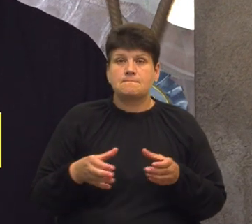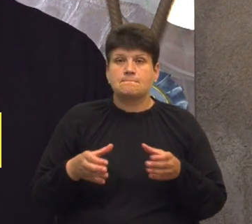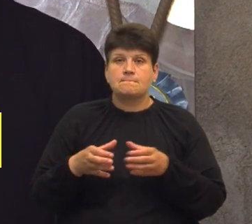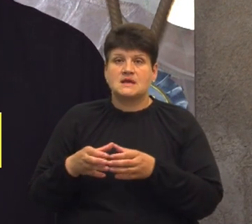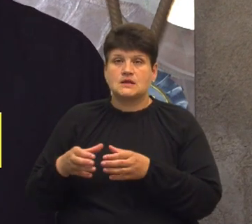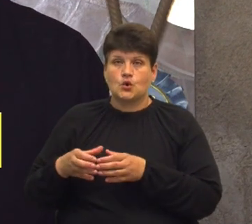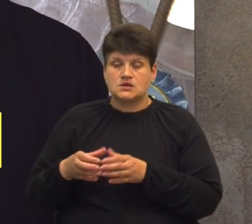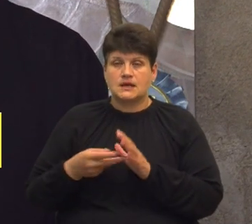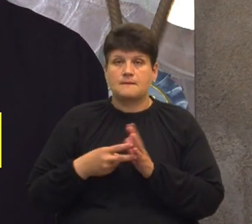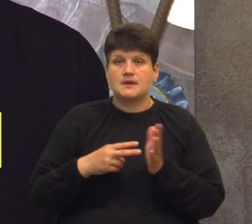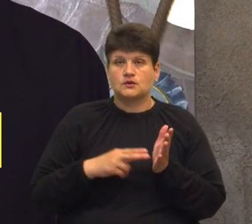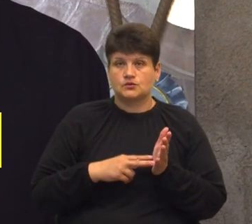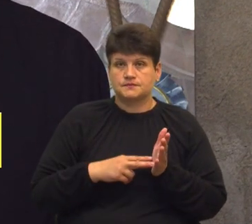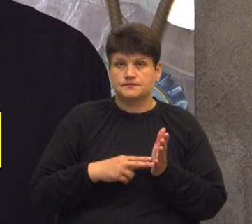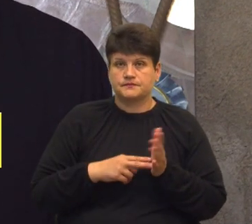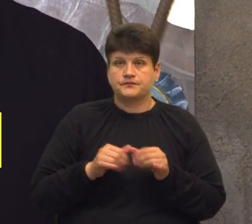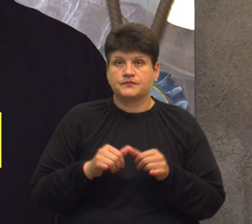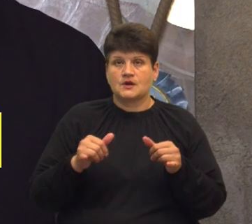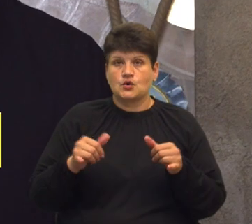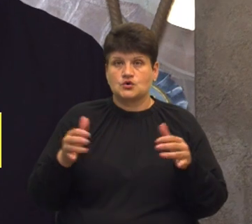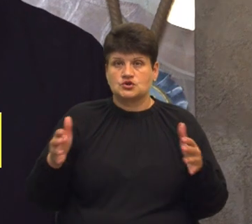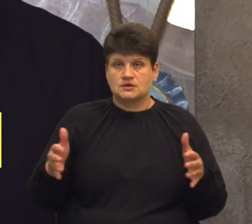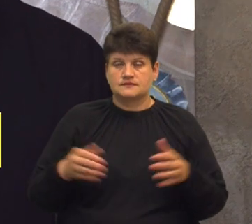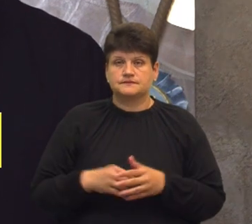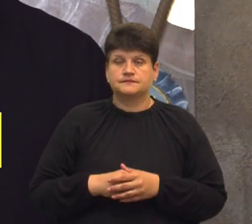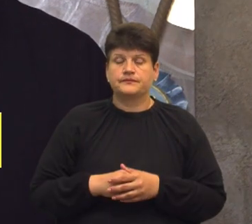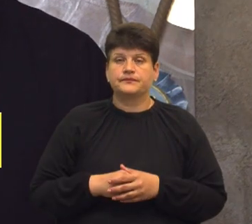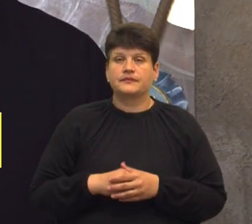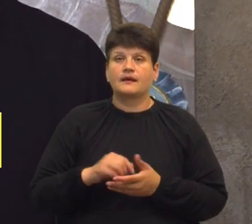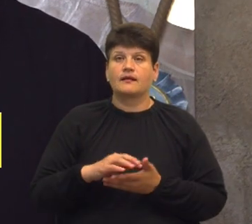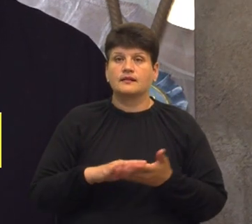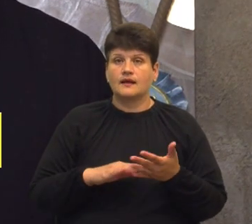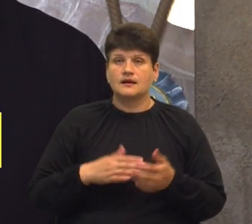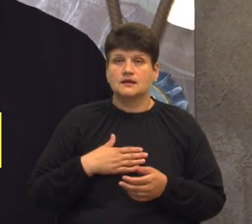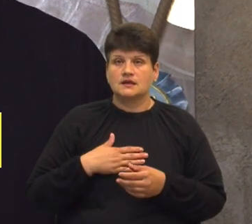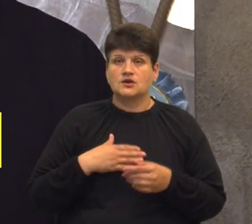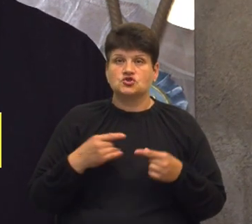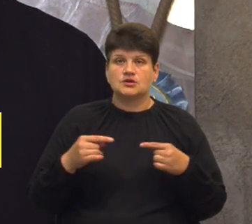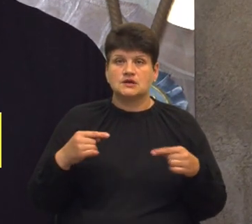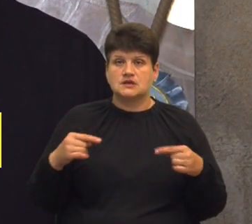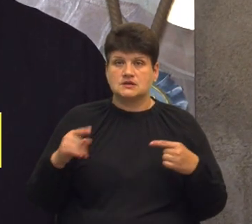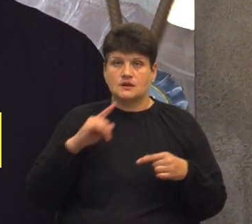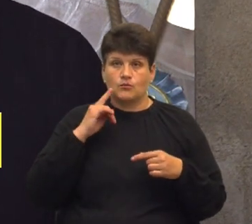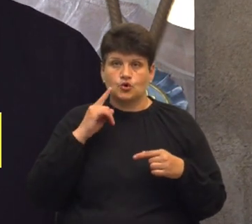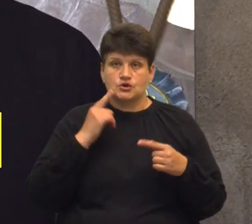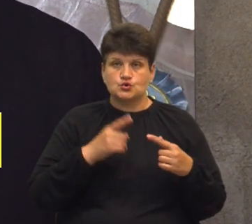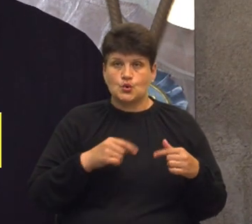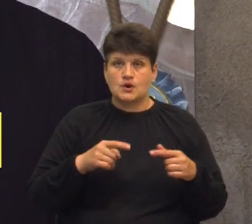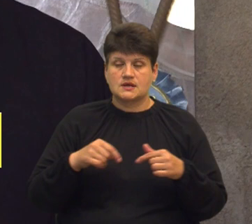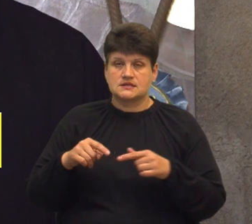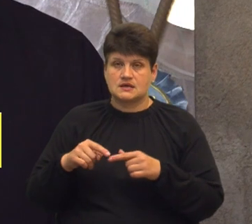планувалися розширитися. Далі наші різні молодіжні організації,